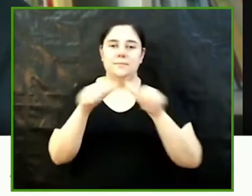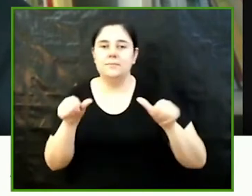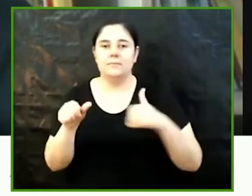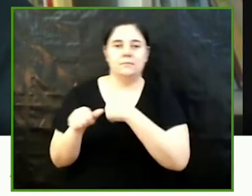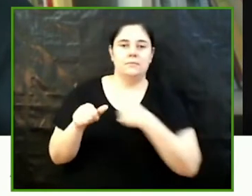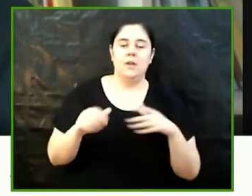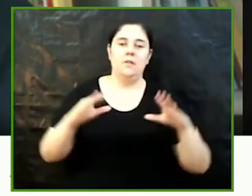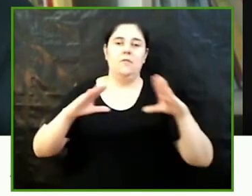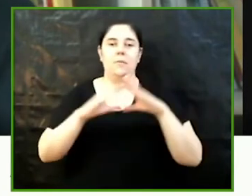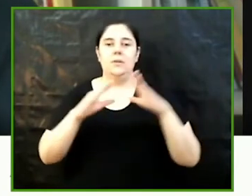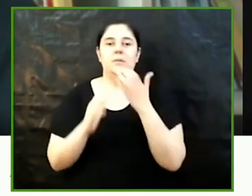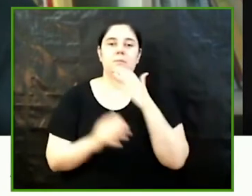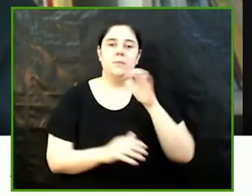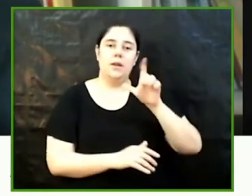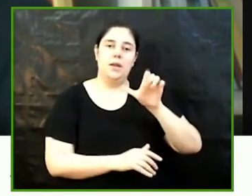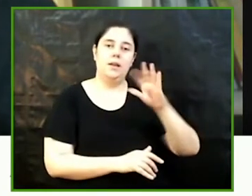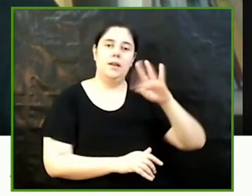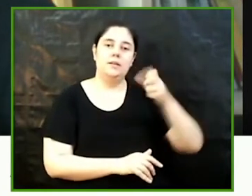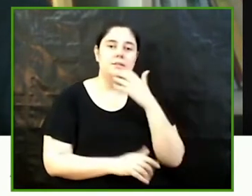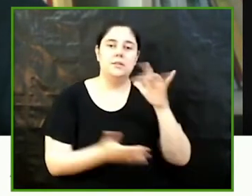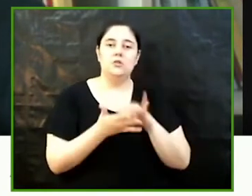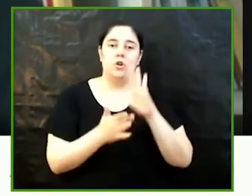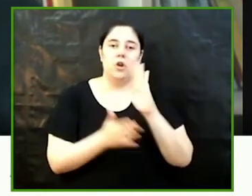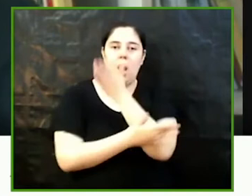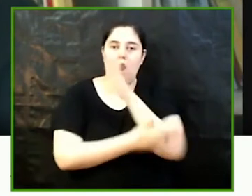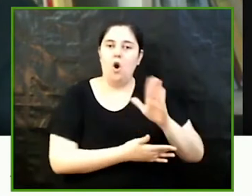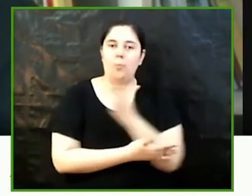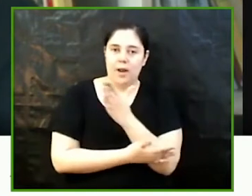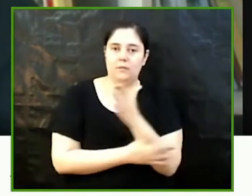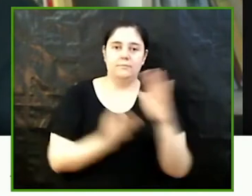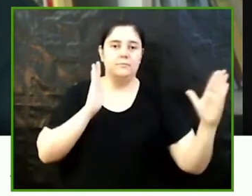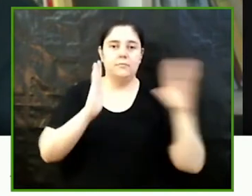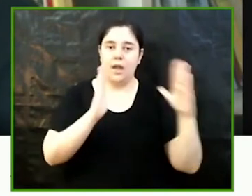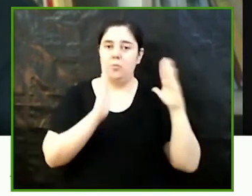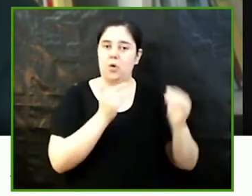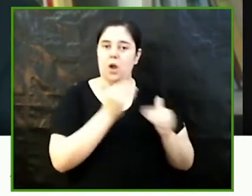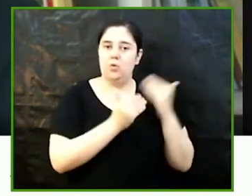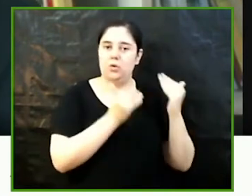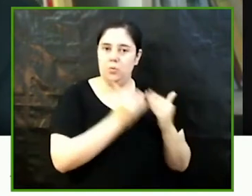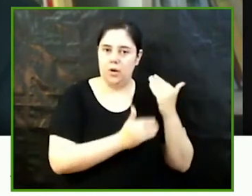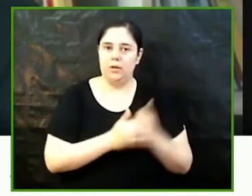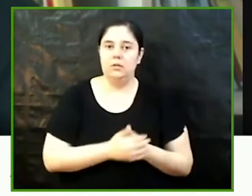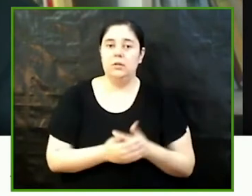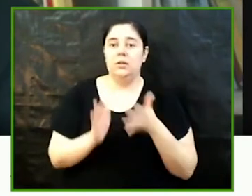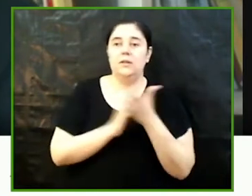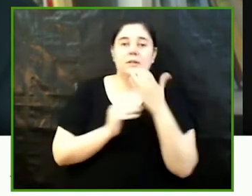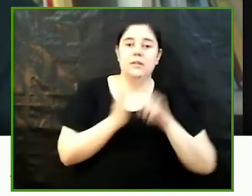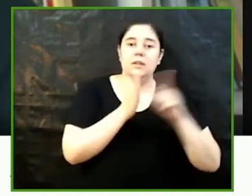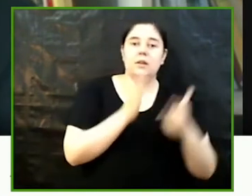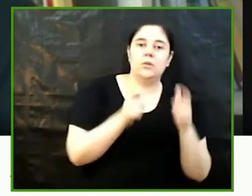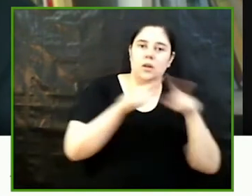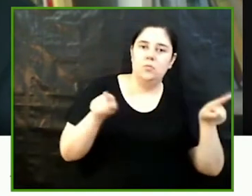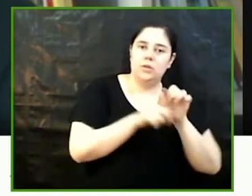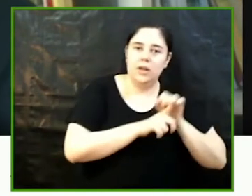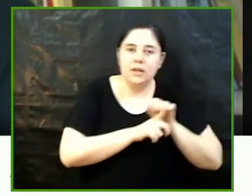'Electra encarna en el món de l'òpera durant l'edat contemporània amb l'objectiu d'entendre com el llenguatge musical influencia i